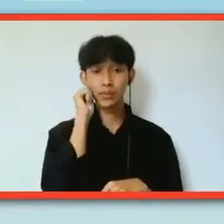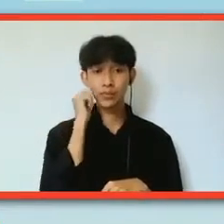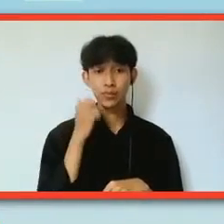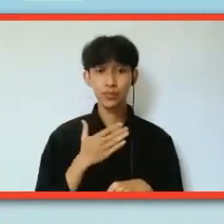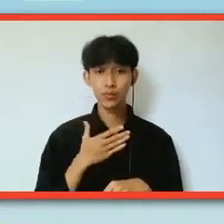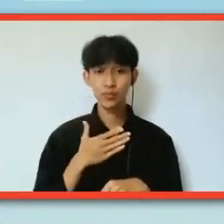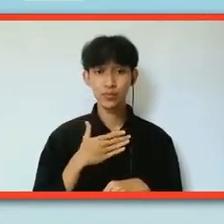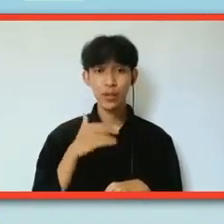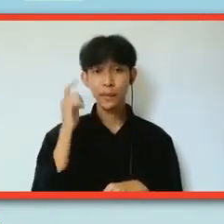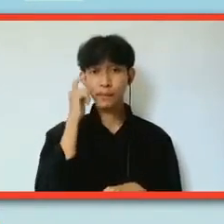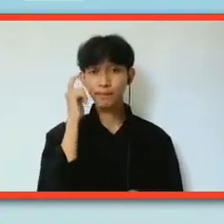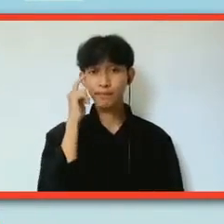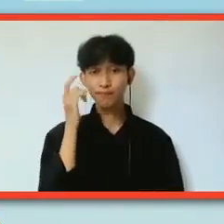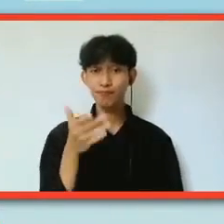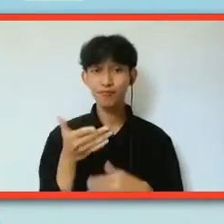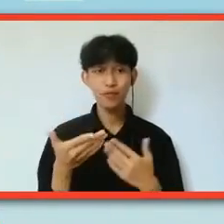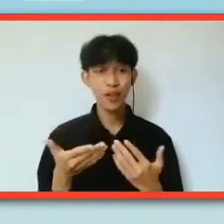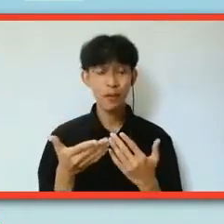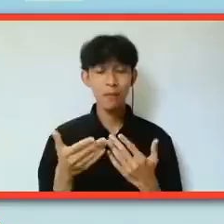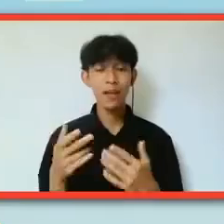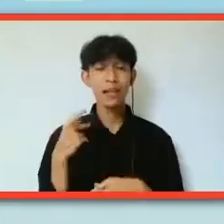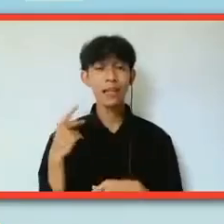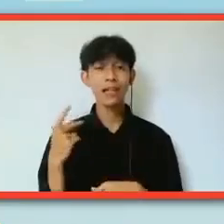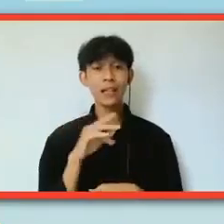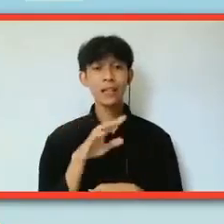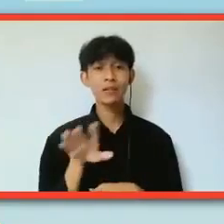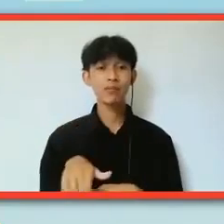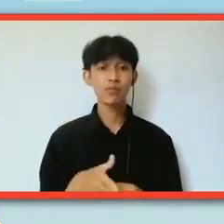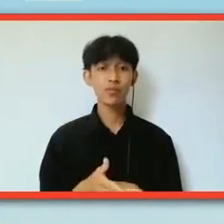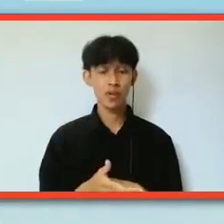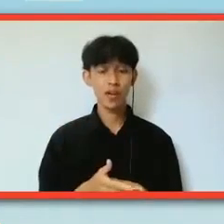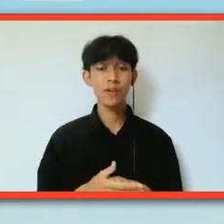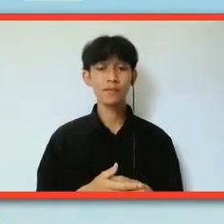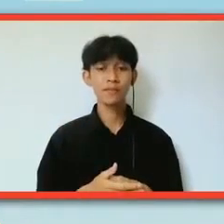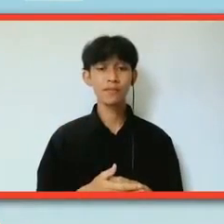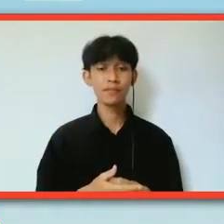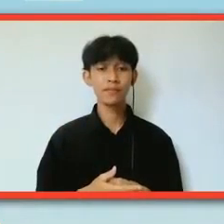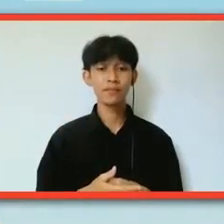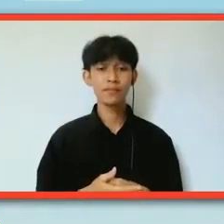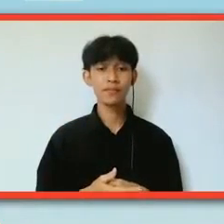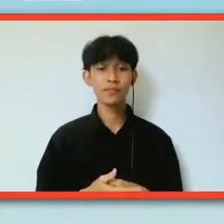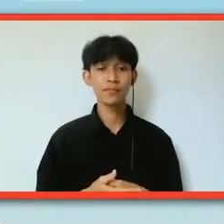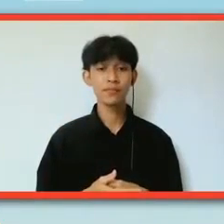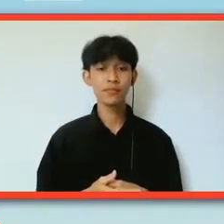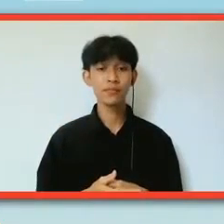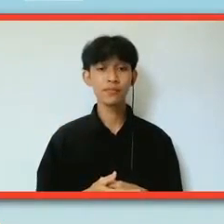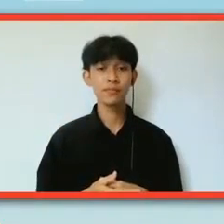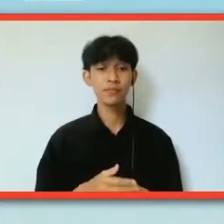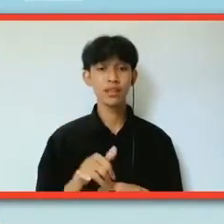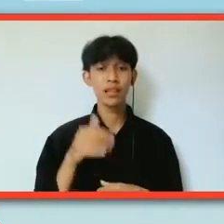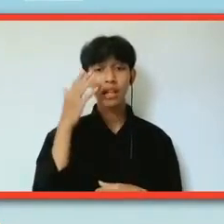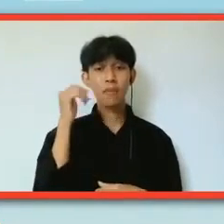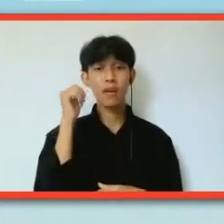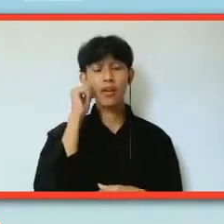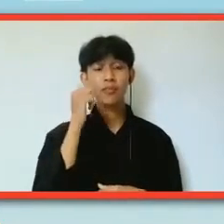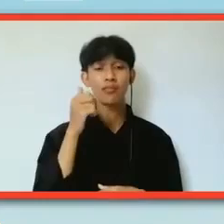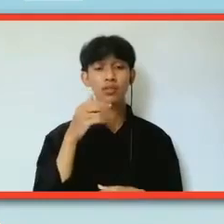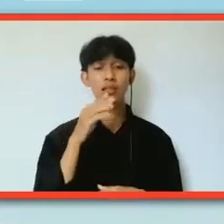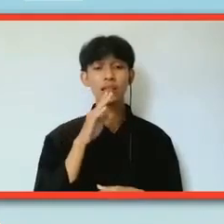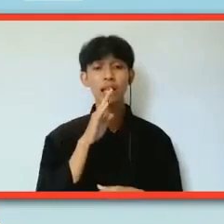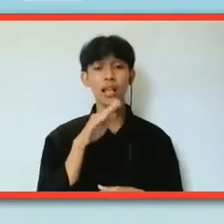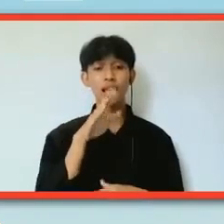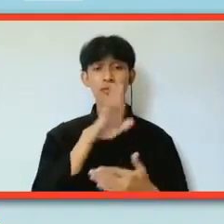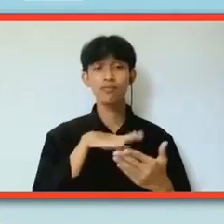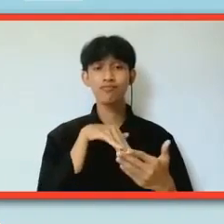pikiranmu? Kami semua, kenapa ibu sengaja ngelukis pohon? Kamu